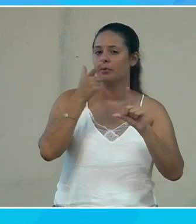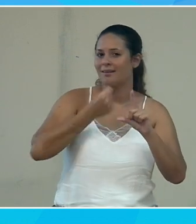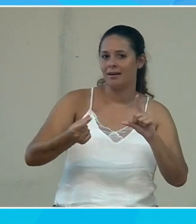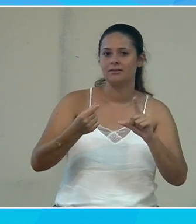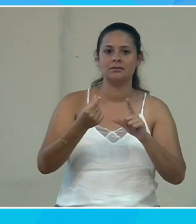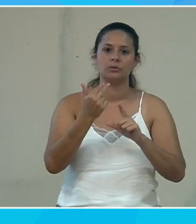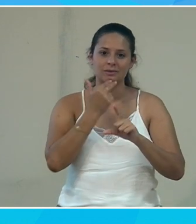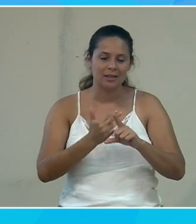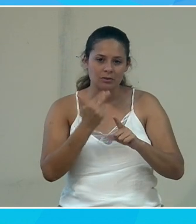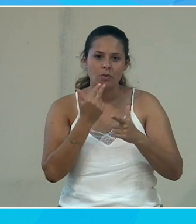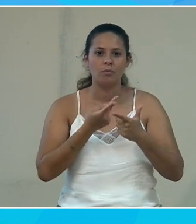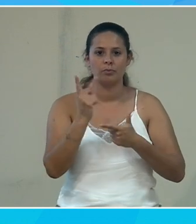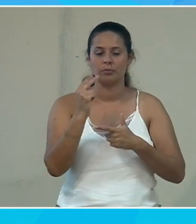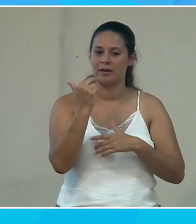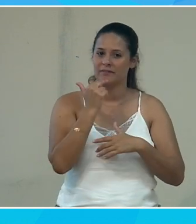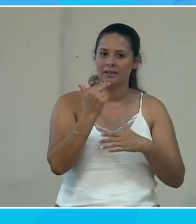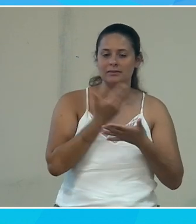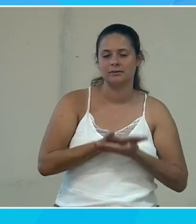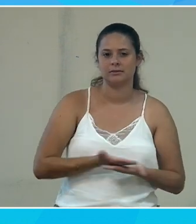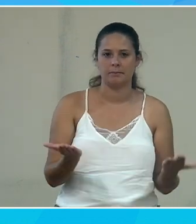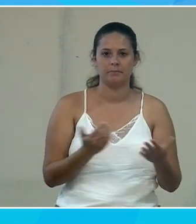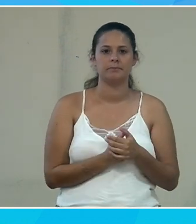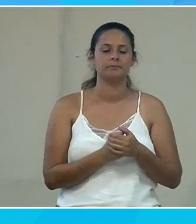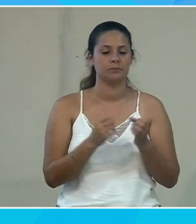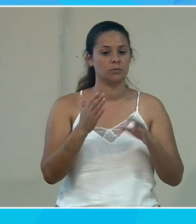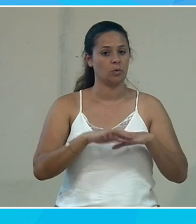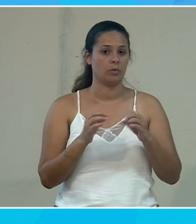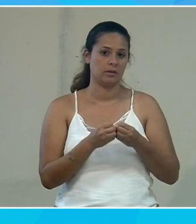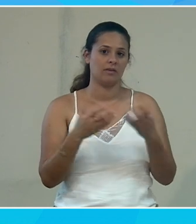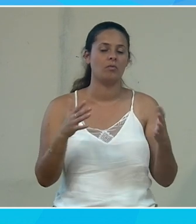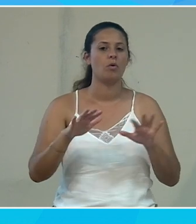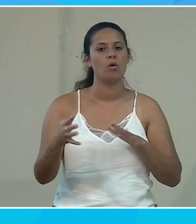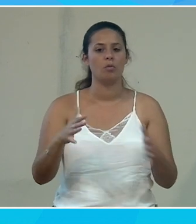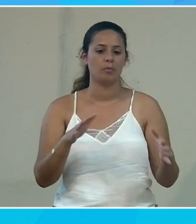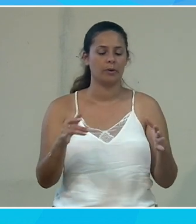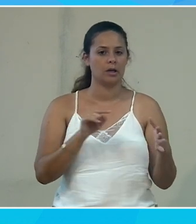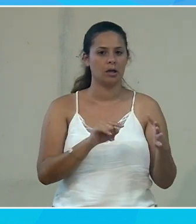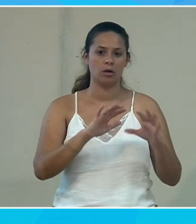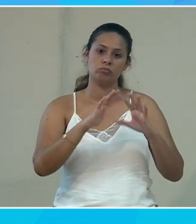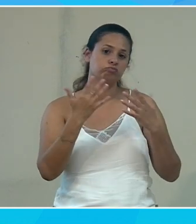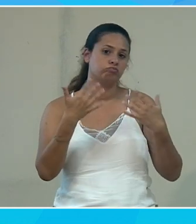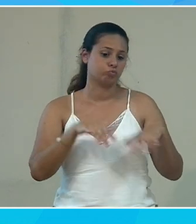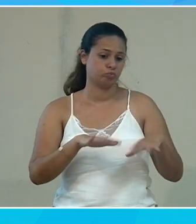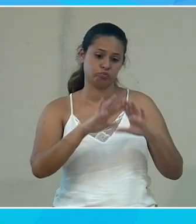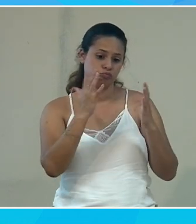efficace voilà sur le développement c'est à peu près c'est à peu près tout alors